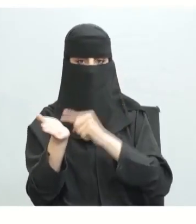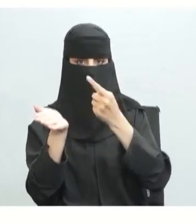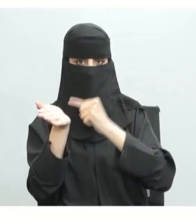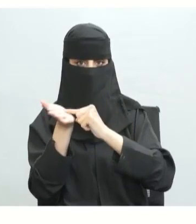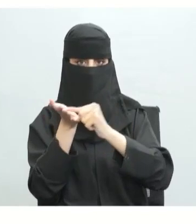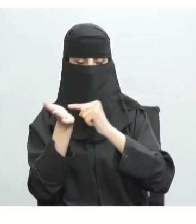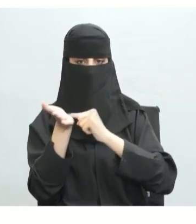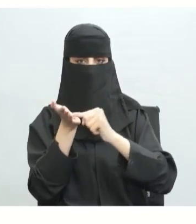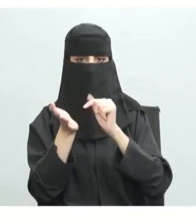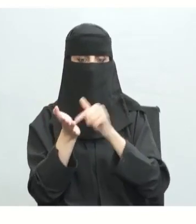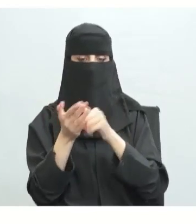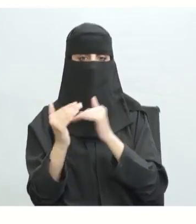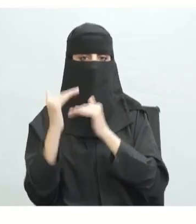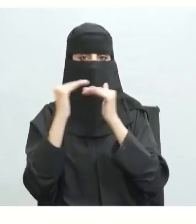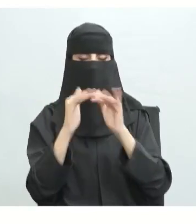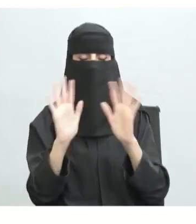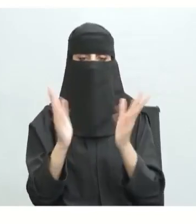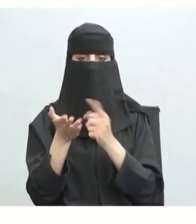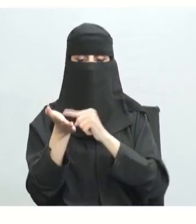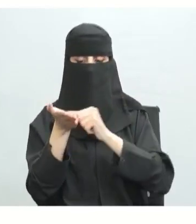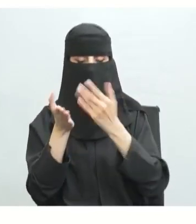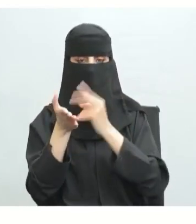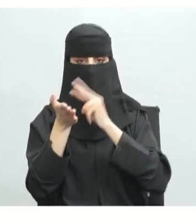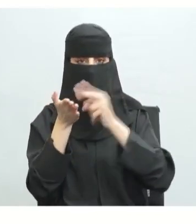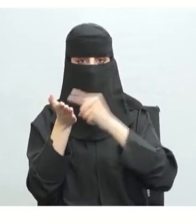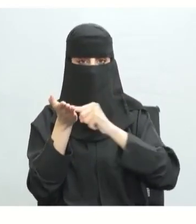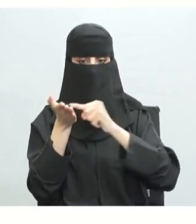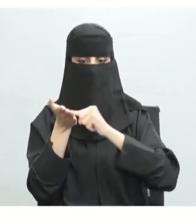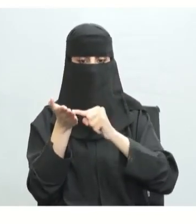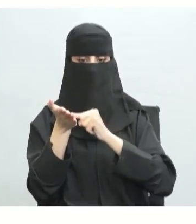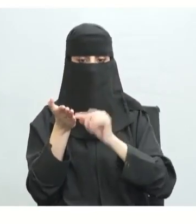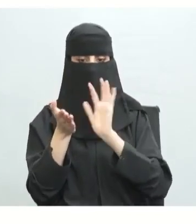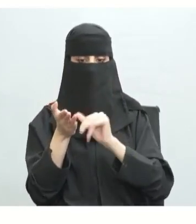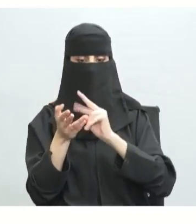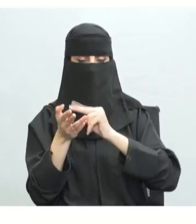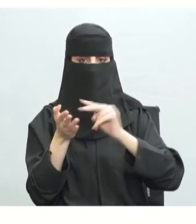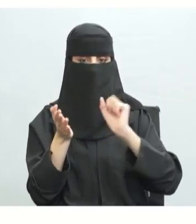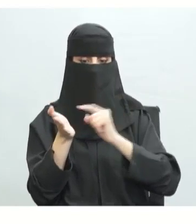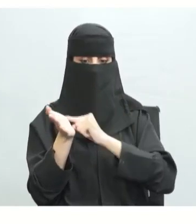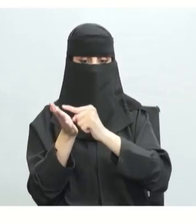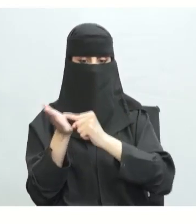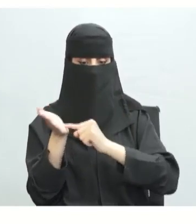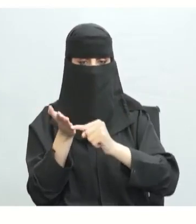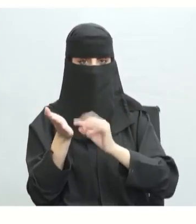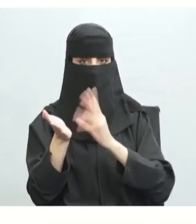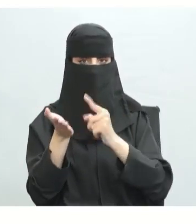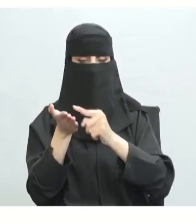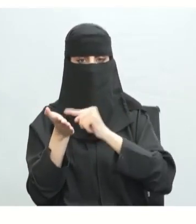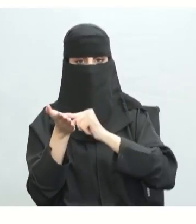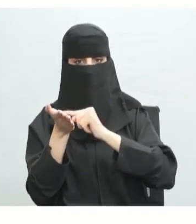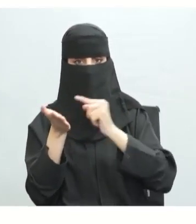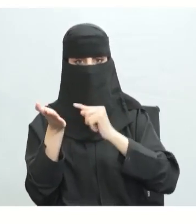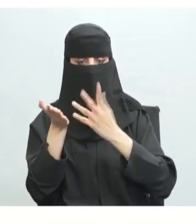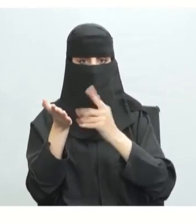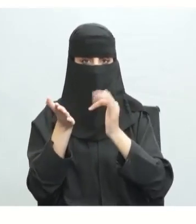القراءة وهو منظم في أي شيء يساعدك على تستبع ما تقرأ ثم بعد ذلك يقول حركات مختلفة لمنظم القراءة تتبع كل سطر وتتبع الجزء الأوسط